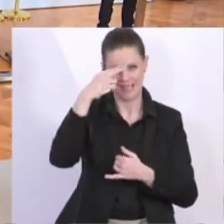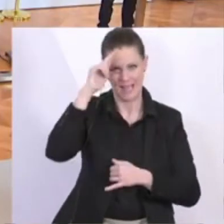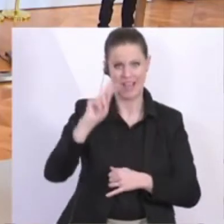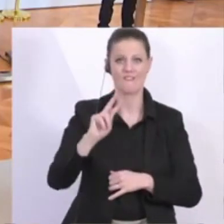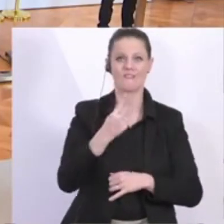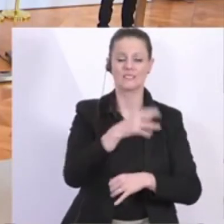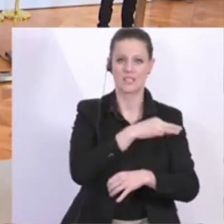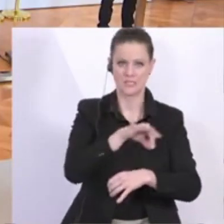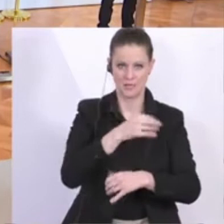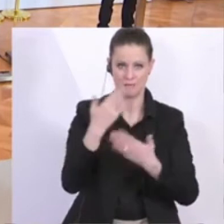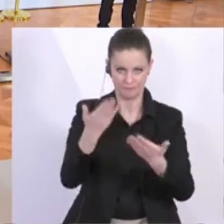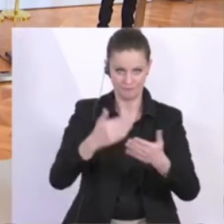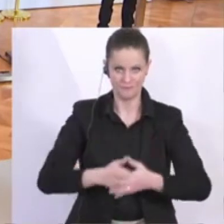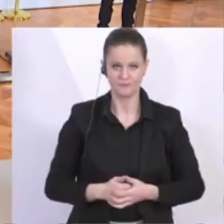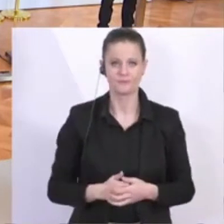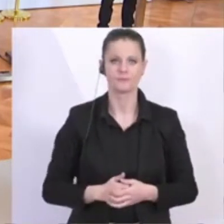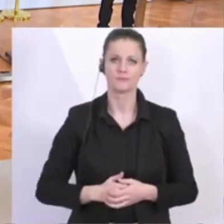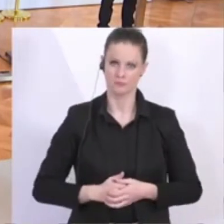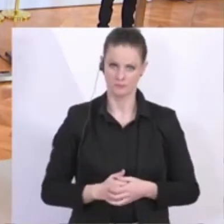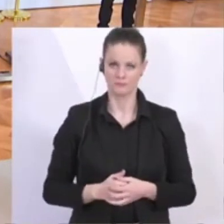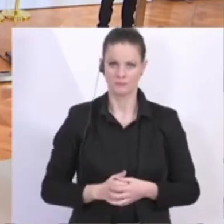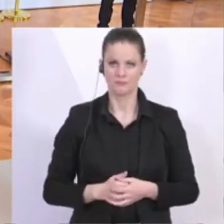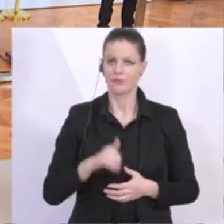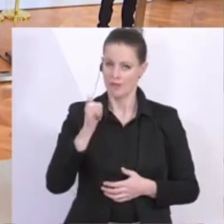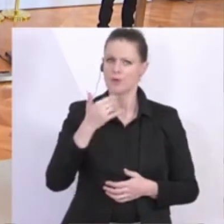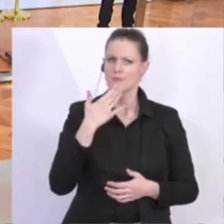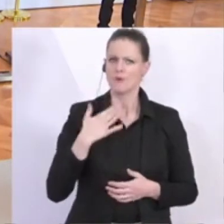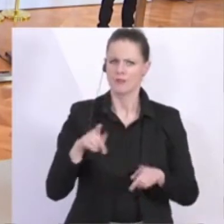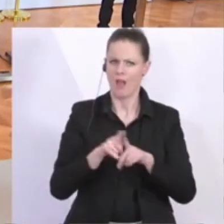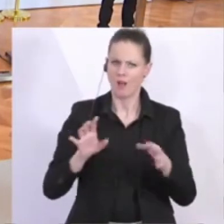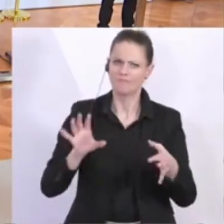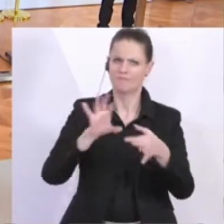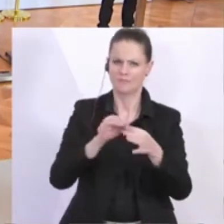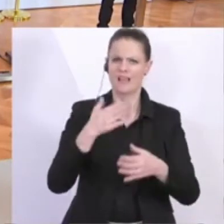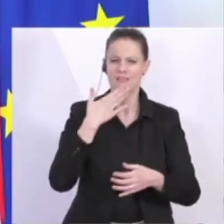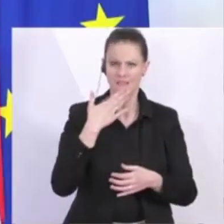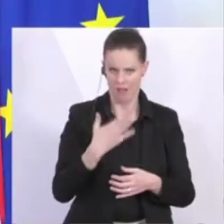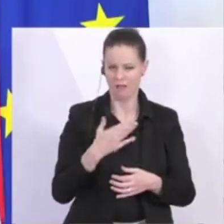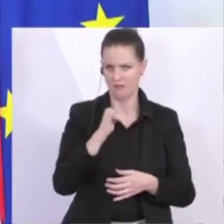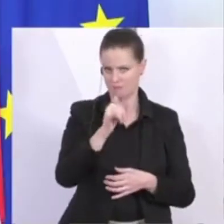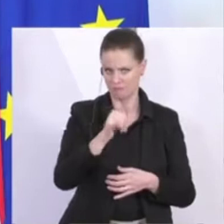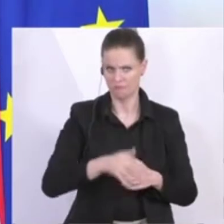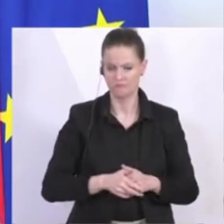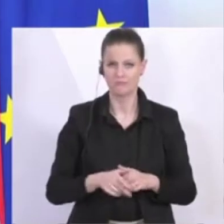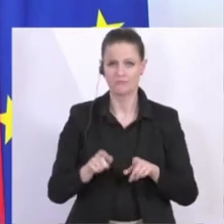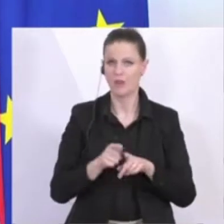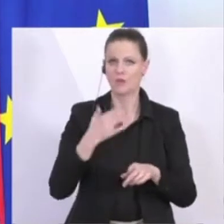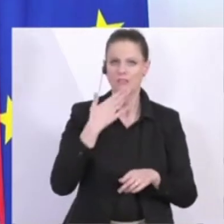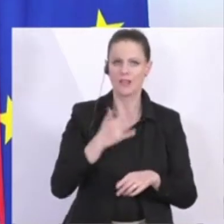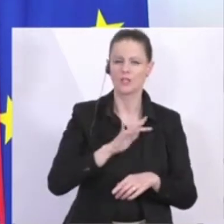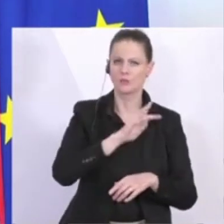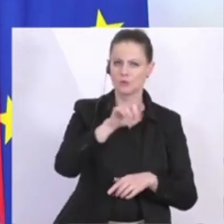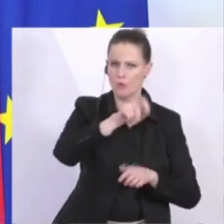Bitteschön. Ja, ich möchte mich dem Dank anschließen. Danke all jenen, die